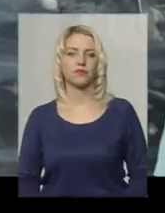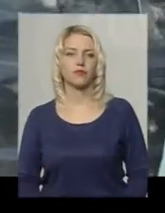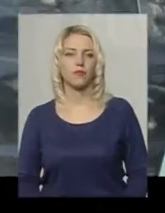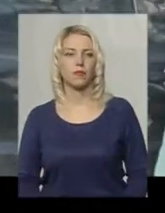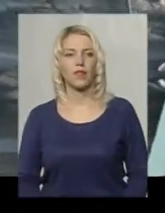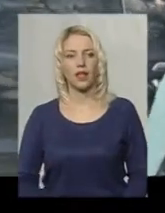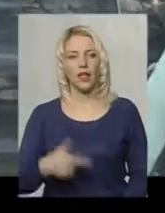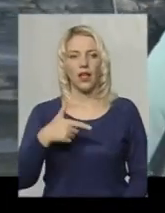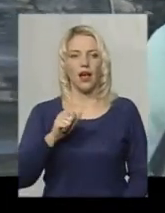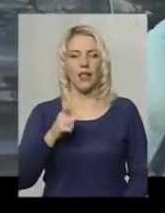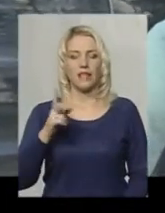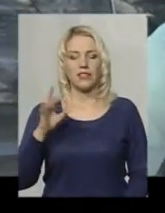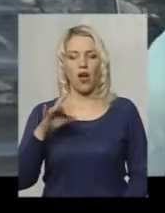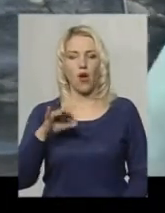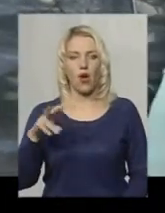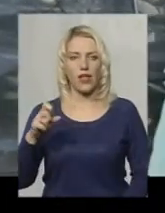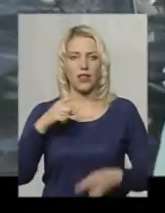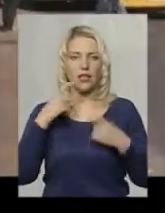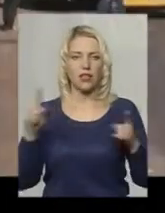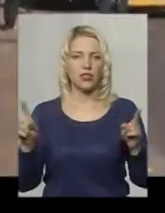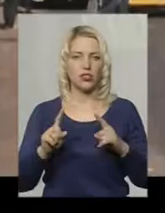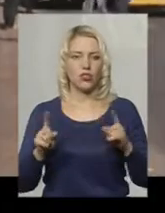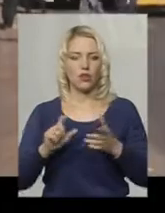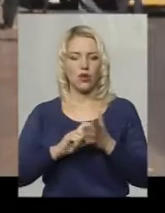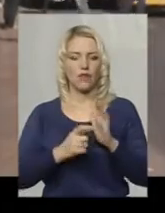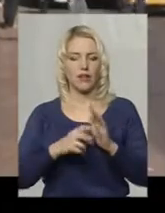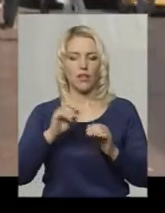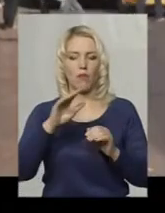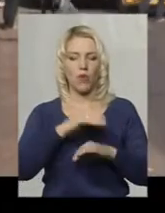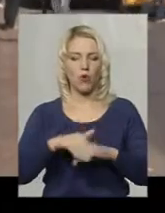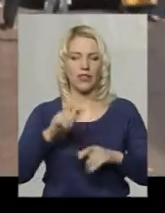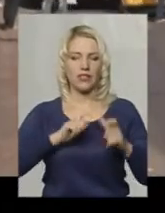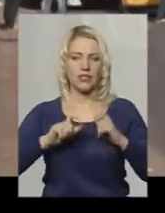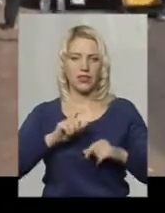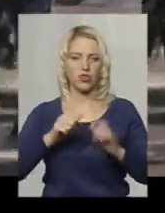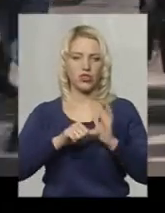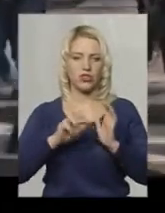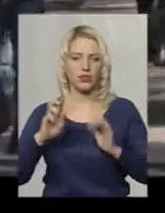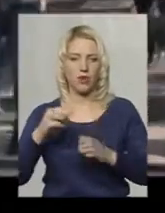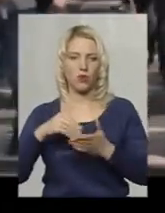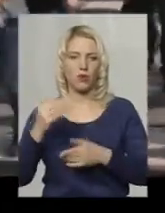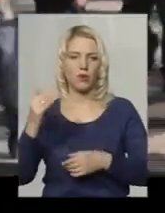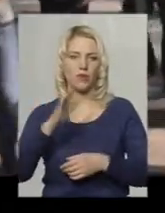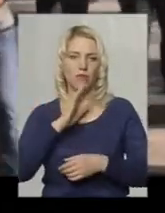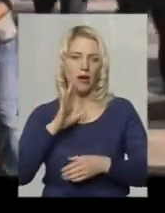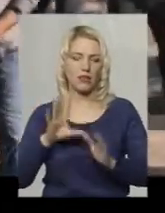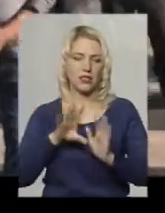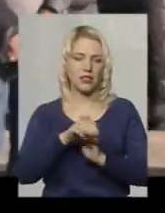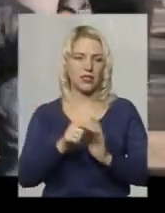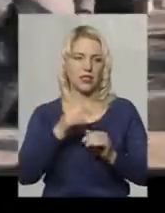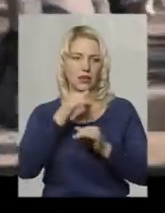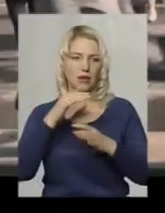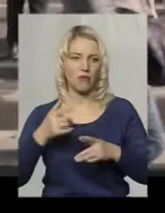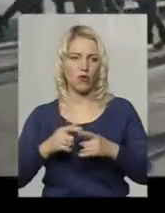Олена Гаєвська каже, квартиру по вулиці Інститутська 6Б купила її мама. У неї заселитися не може. Каже, що з питаннями, коли завершать